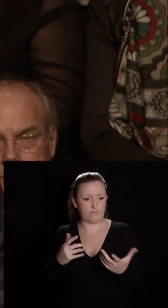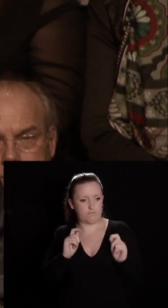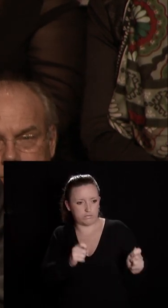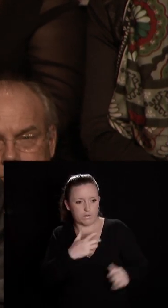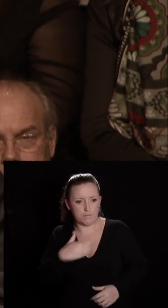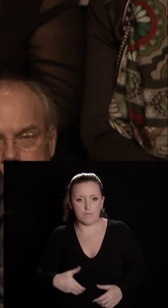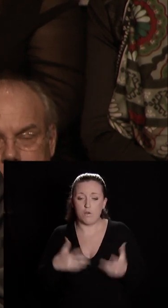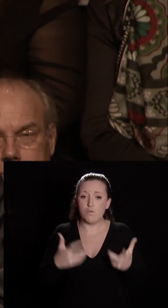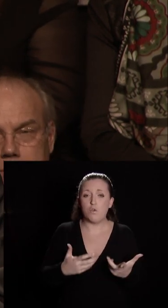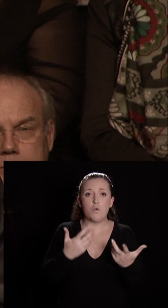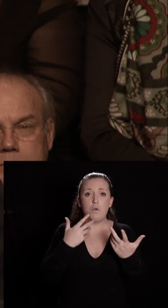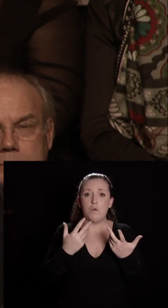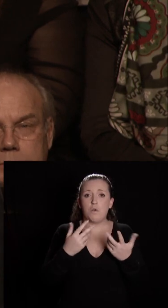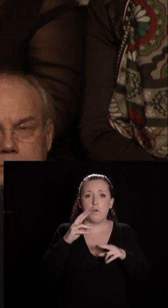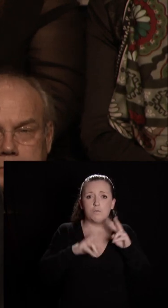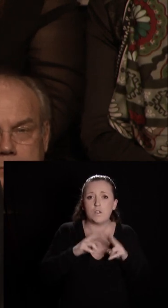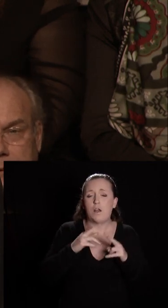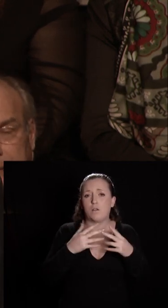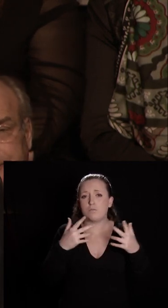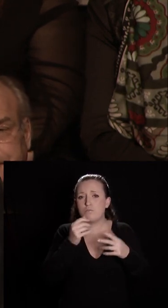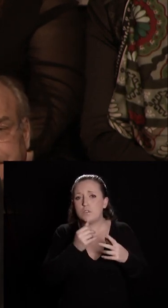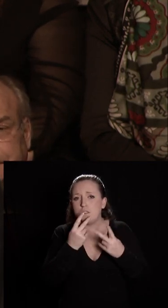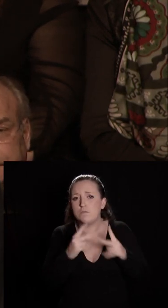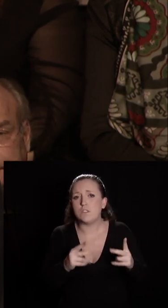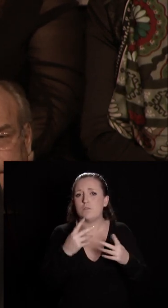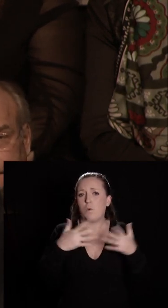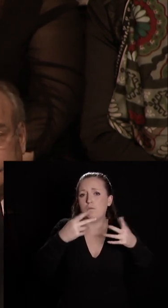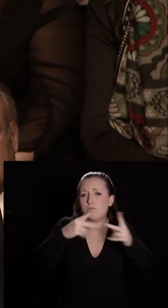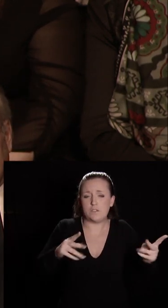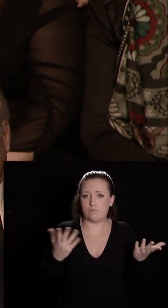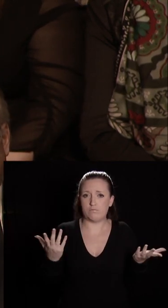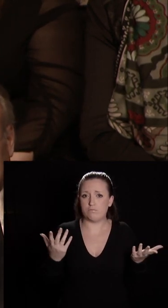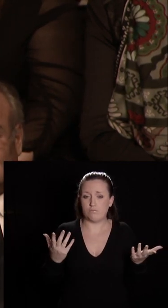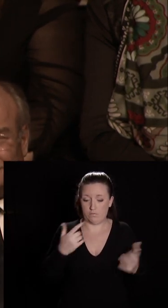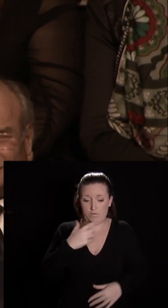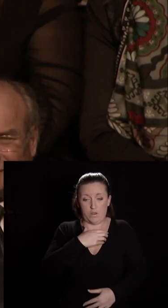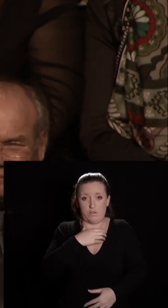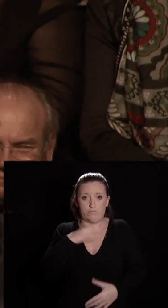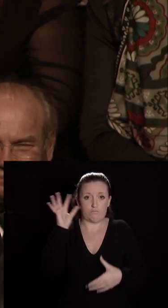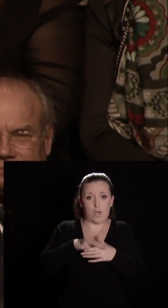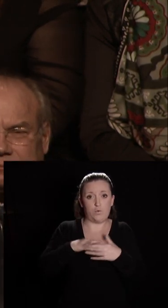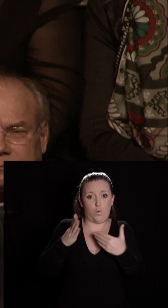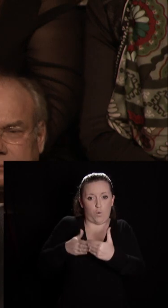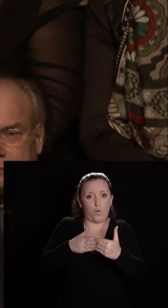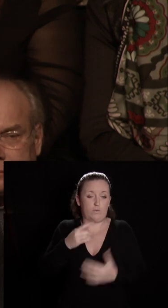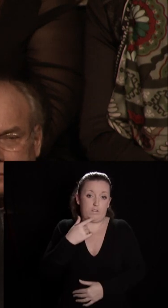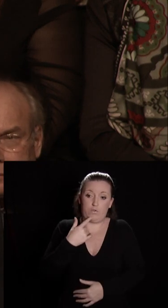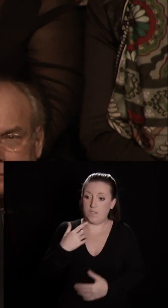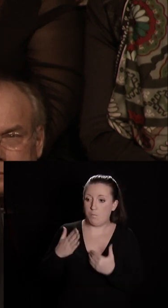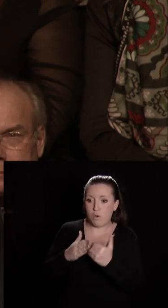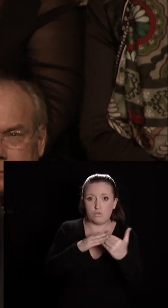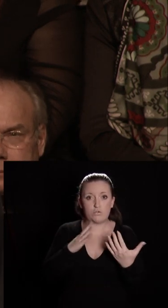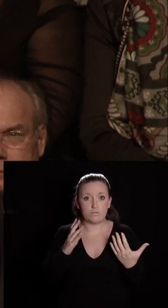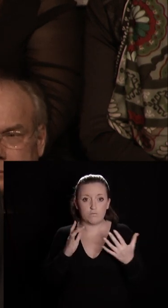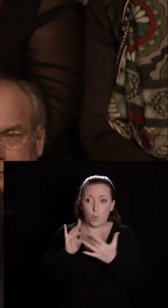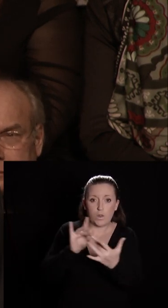grande ville, d'une petite ville, d'une commune rurale. Nous sommes avant tout élus locaux, c'est-à-dire dans un rapport de proximité, de contact avec